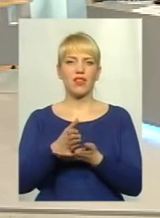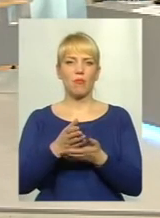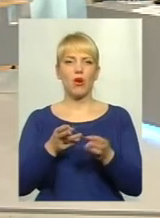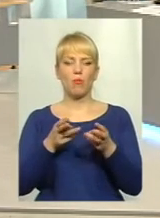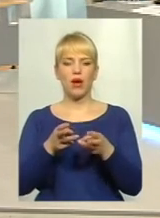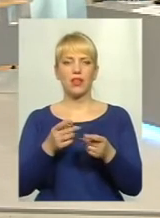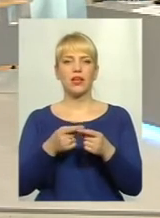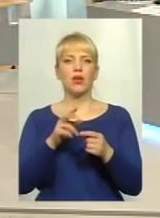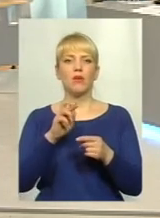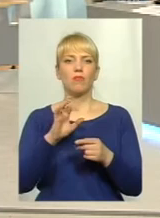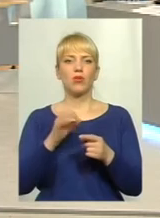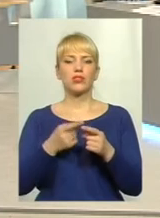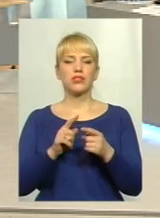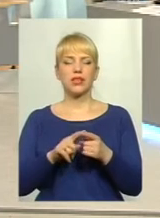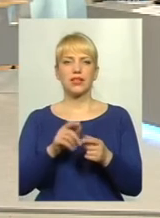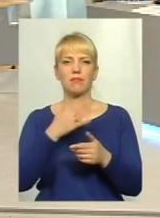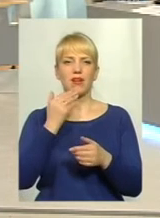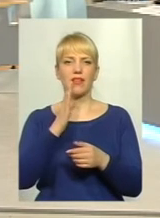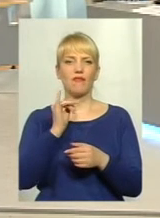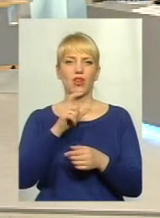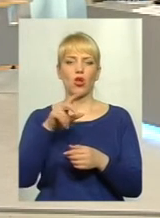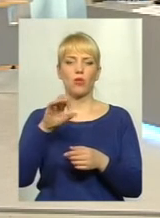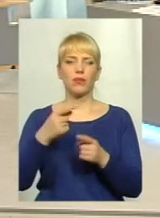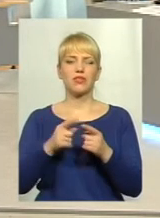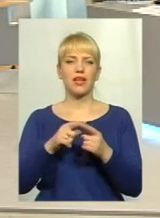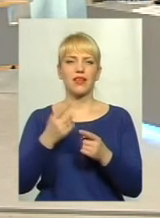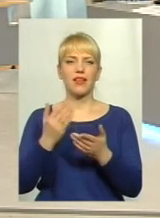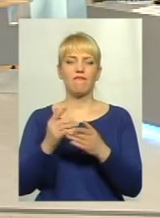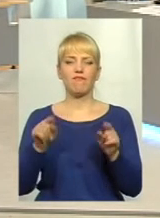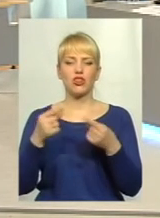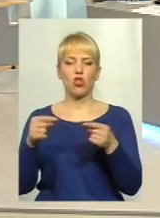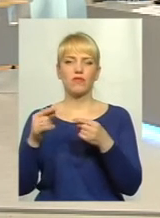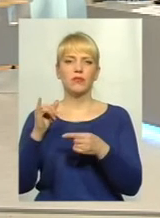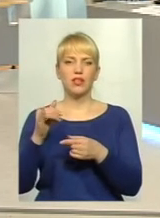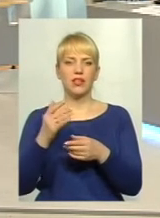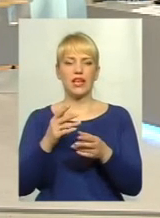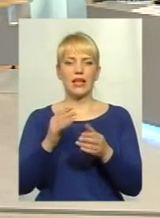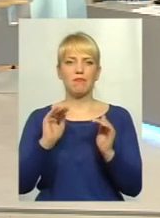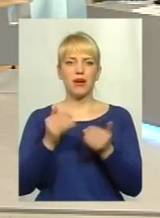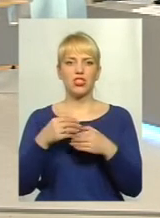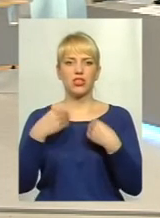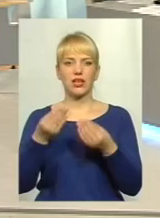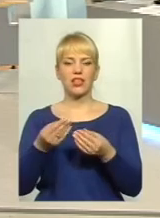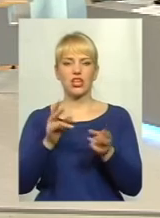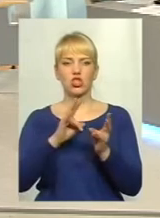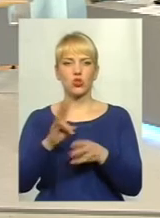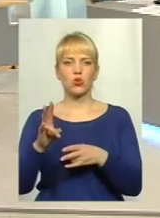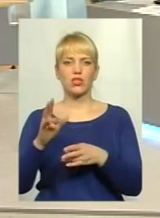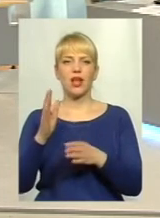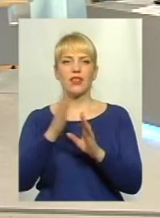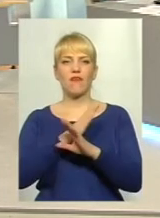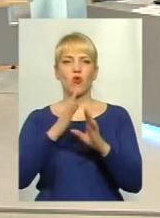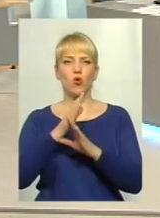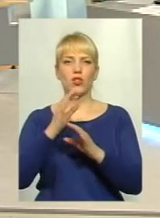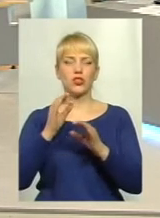тому фактично є відновним, і воно завдає набагато менше шкоди на околишньому середовищу. Як ви ставитесь